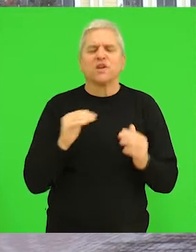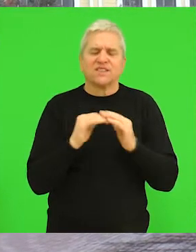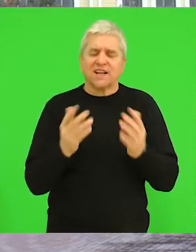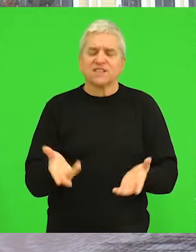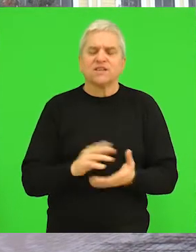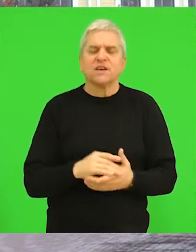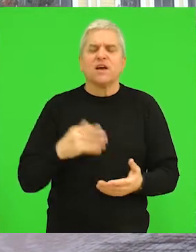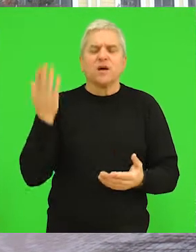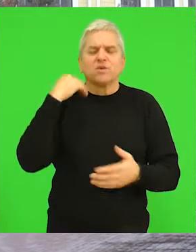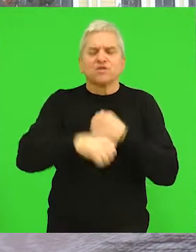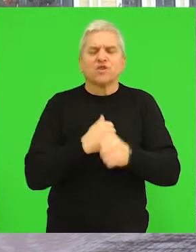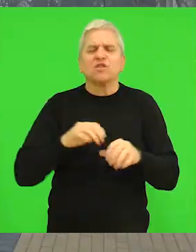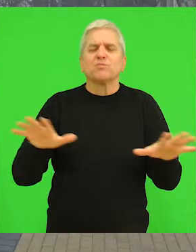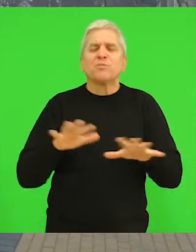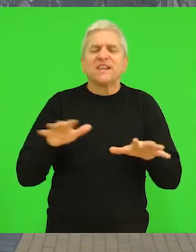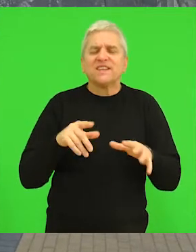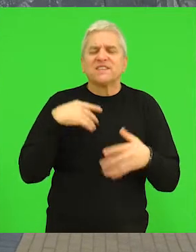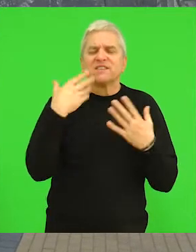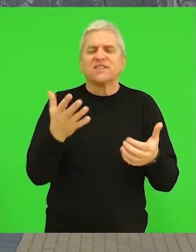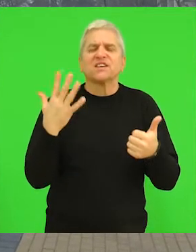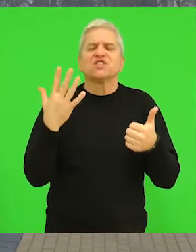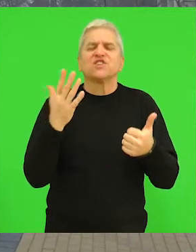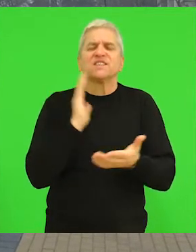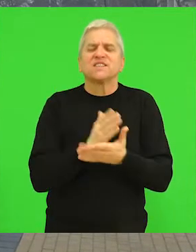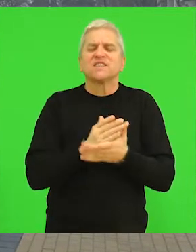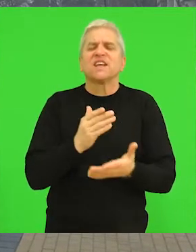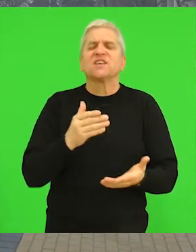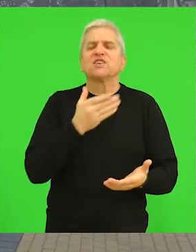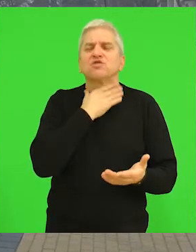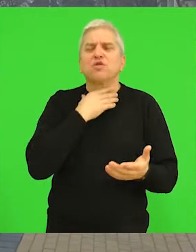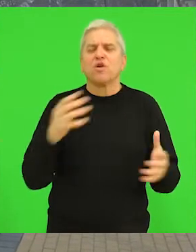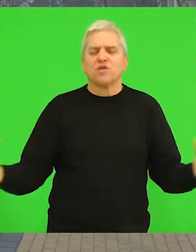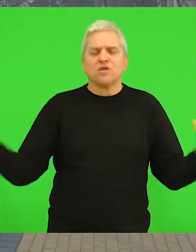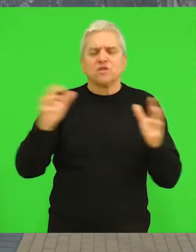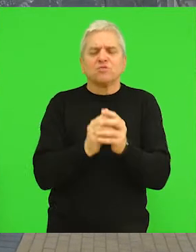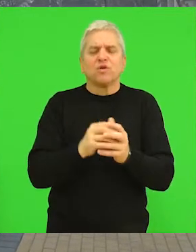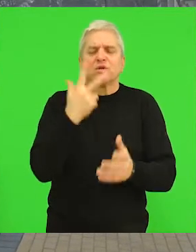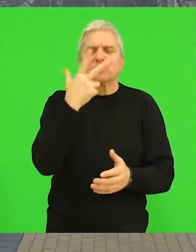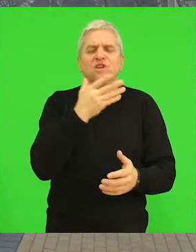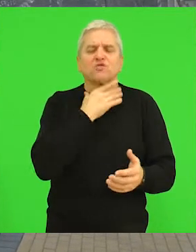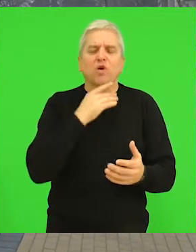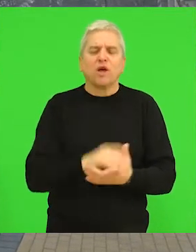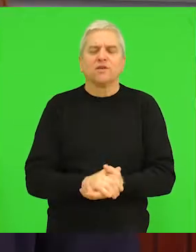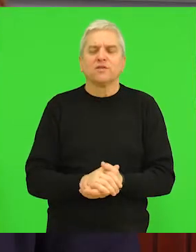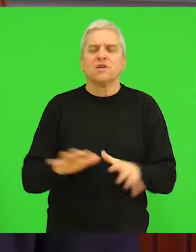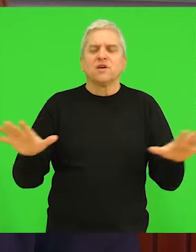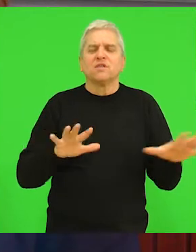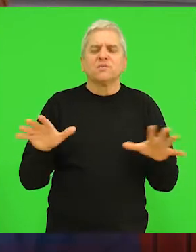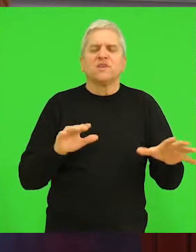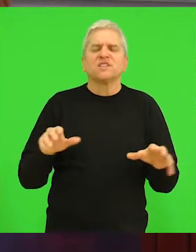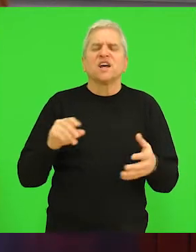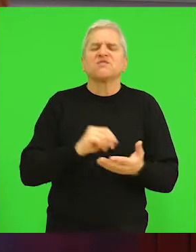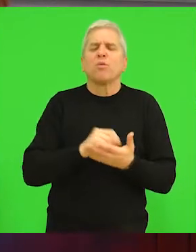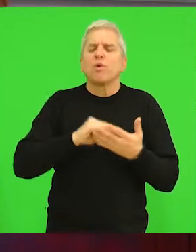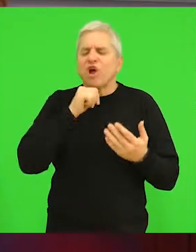Bečeju. Prošle godine, Resorno ministarstvo je šest srednjih škola u Vojvodini spojilo u tri škole. Ministarstvo